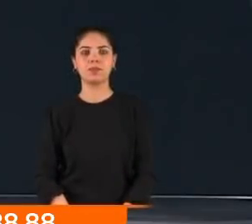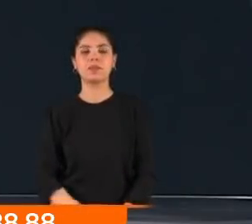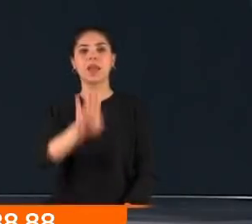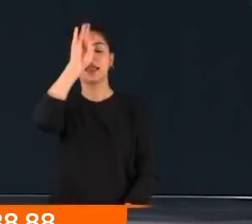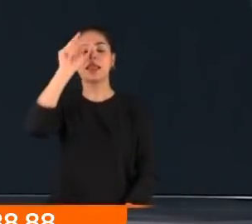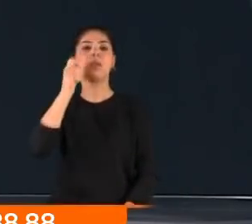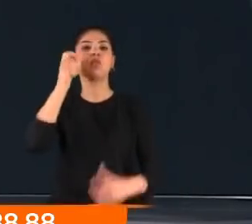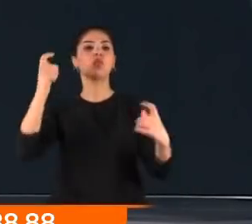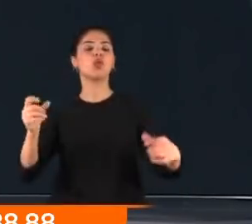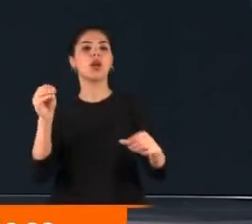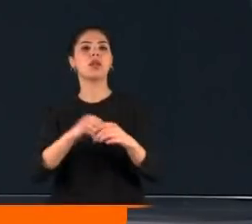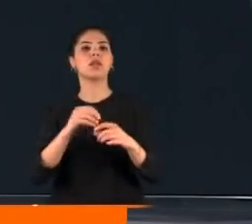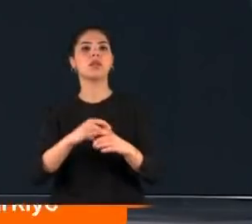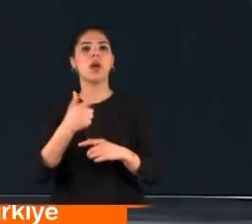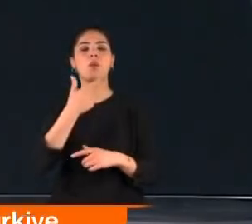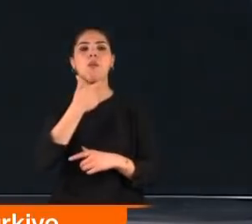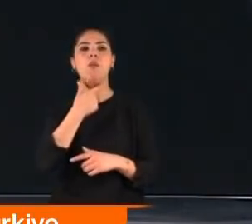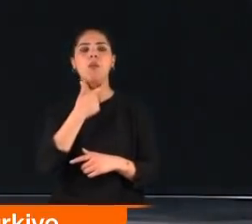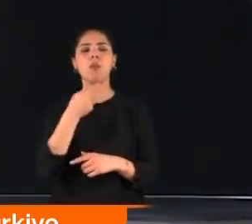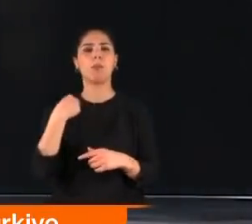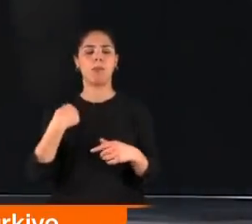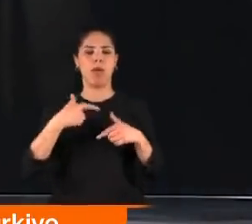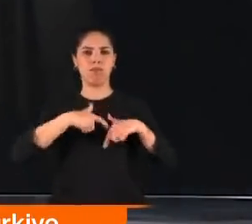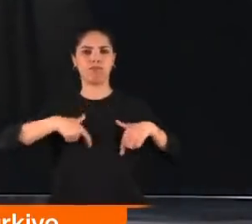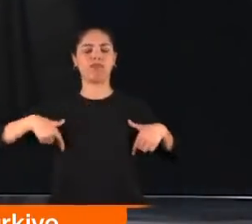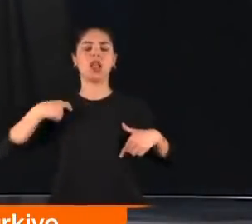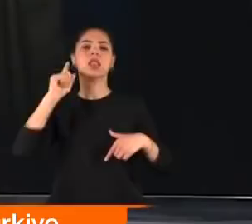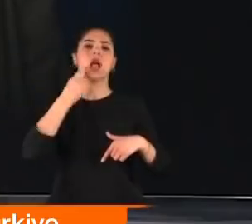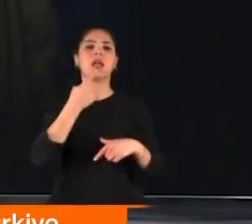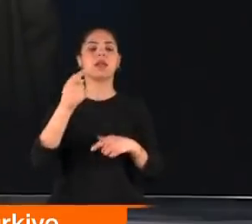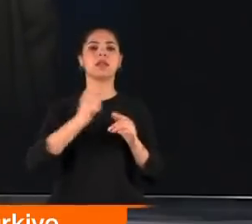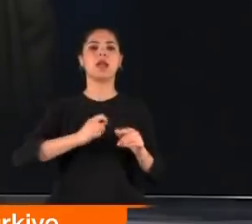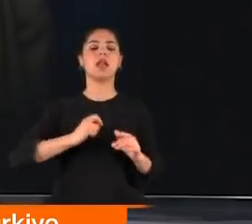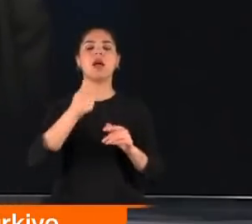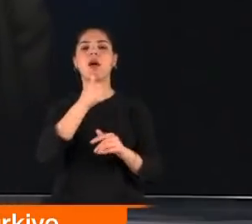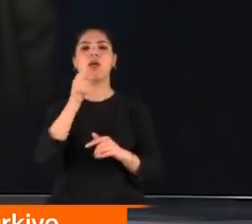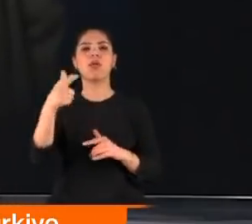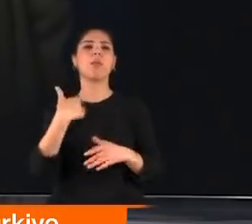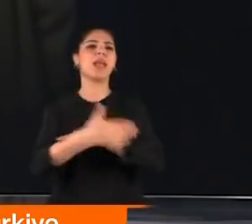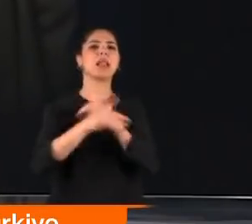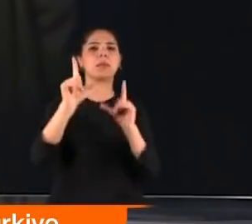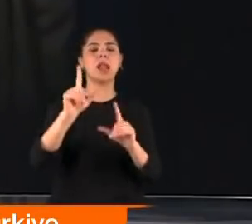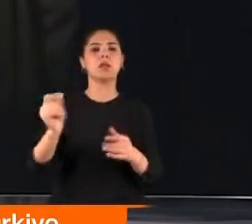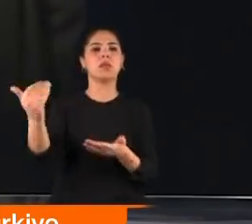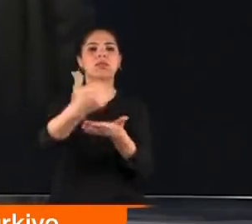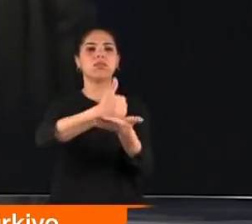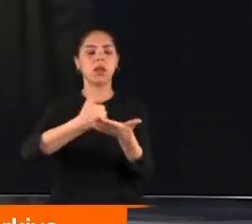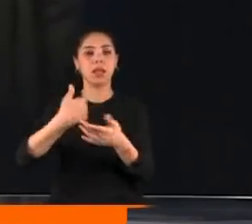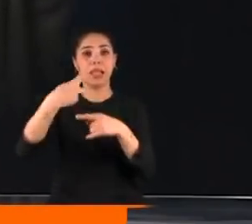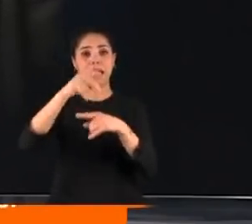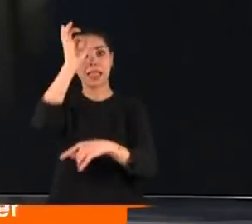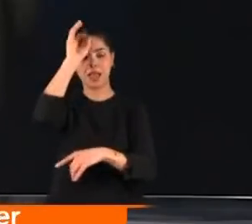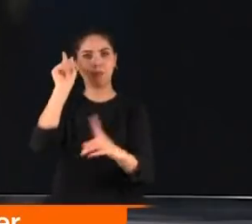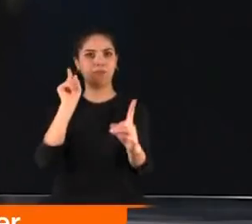İstanbul Sultan Gazi'de boynuna sağır ve dilsizim yazan bir adam. Yardıma ihtiyacı olduğu gereçesiydi. Çevredekilerden para topluyordu. Zabıtayı